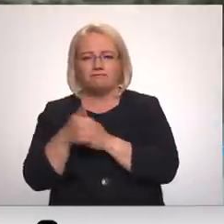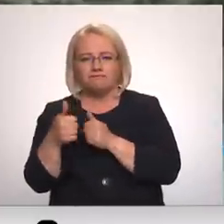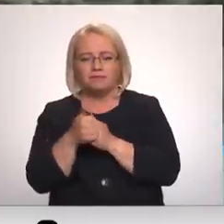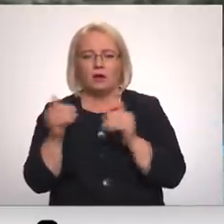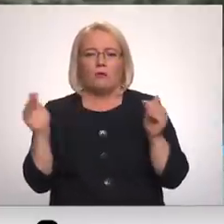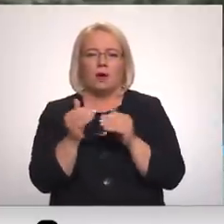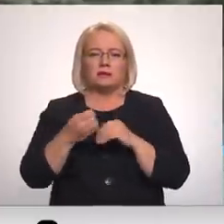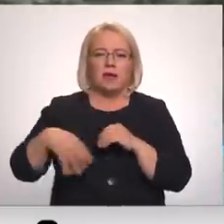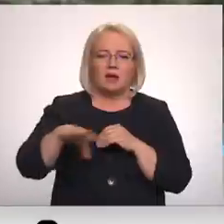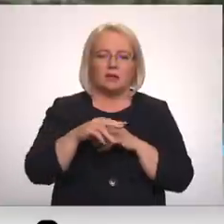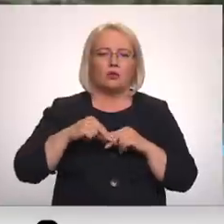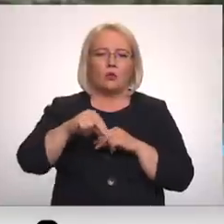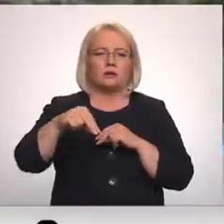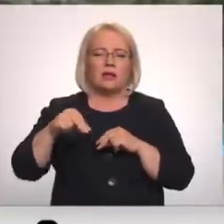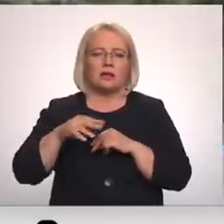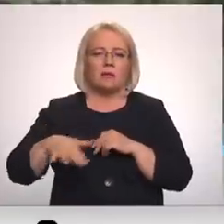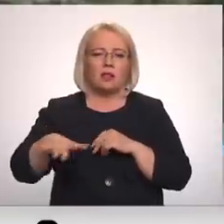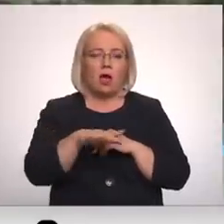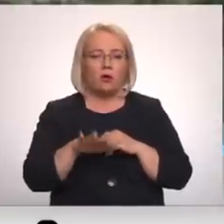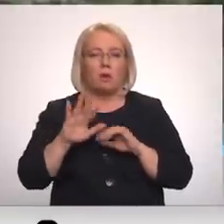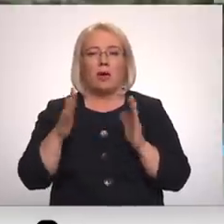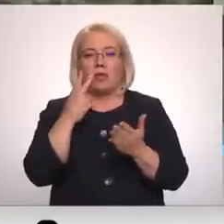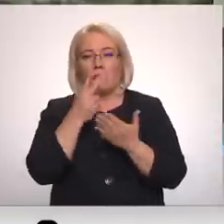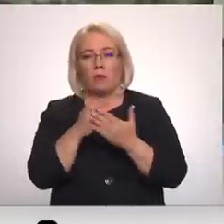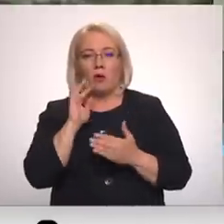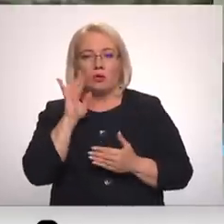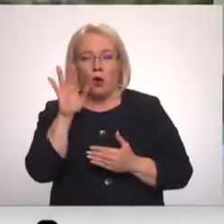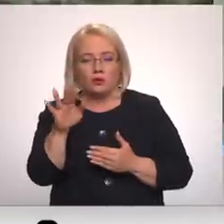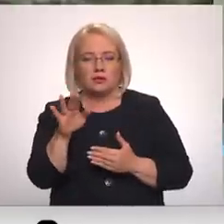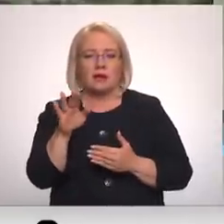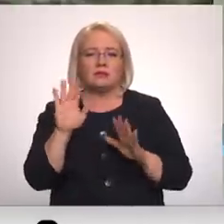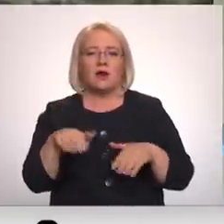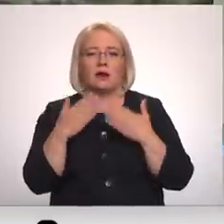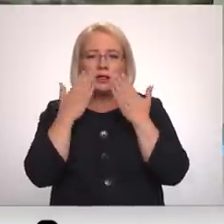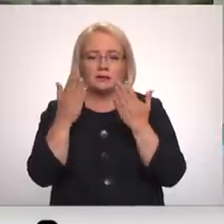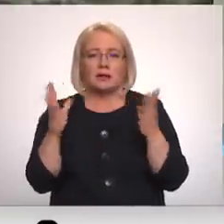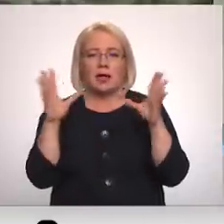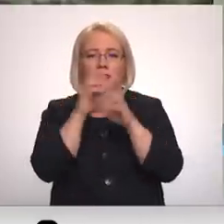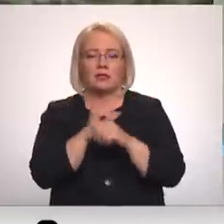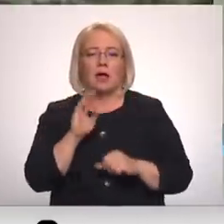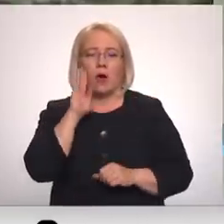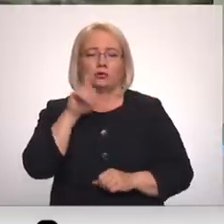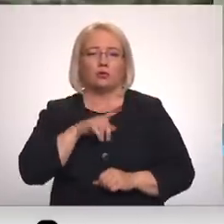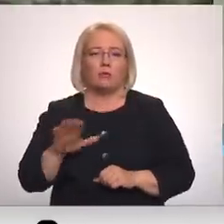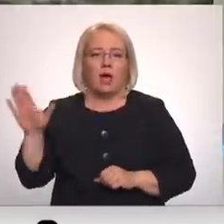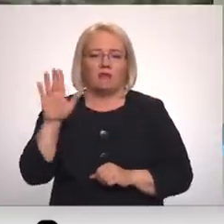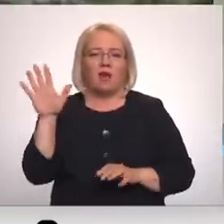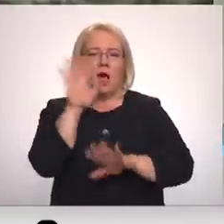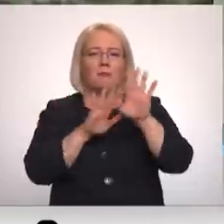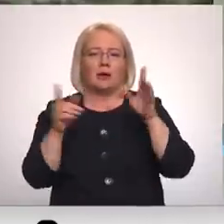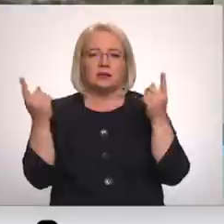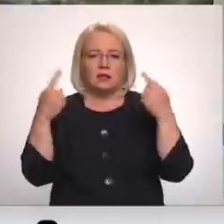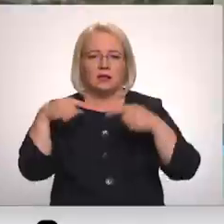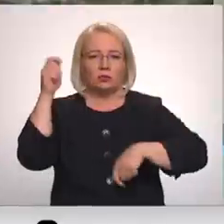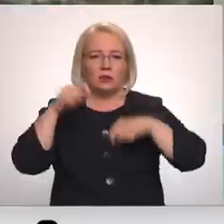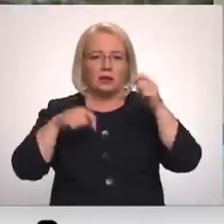apsētiem laukiem, bet prognozēs, ko Sinoptiķi prognozē, var lasīt, ka naktī austrumu Latvijā būs apmācies laiks un daudz vietu līdz,